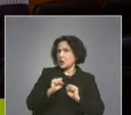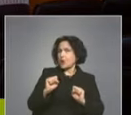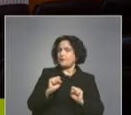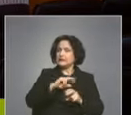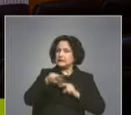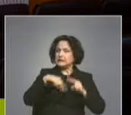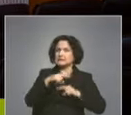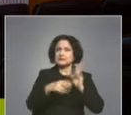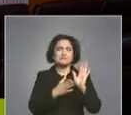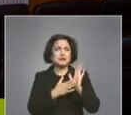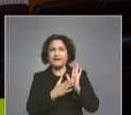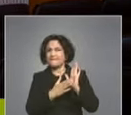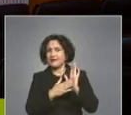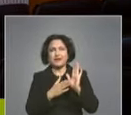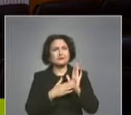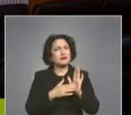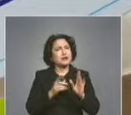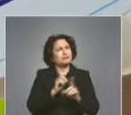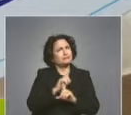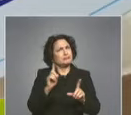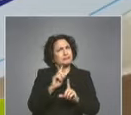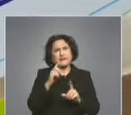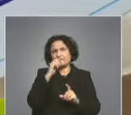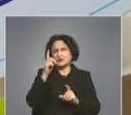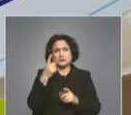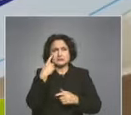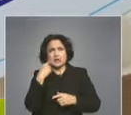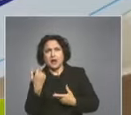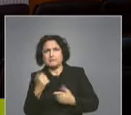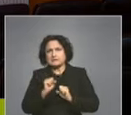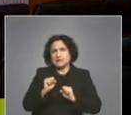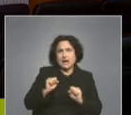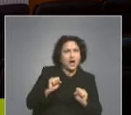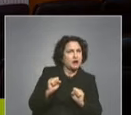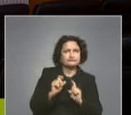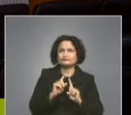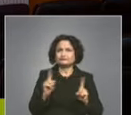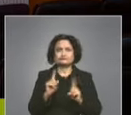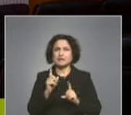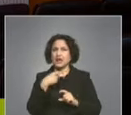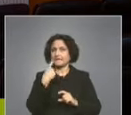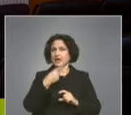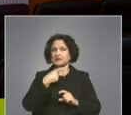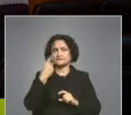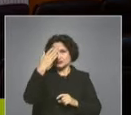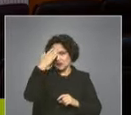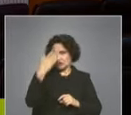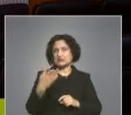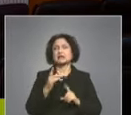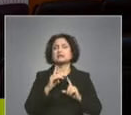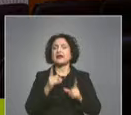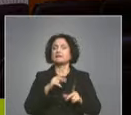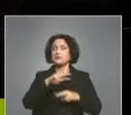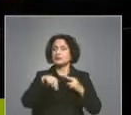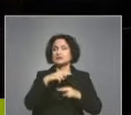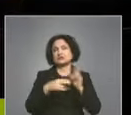търси правата. Без значение дали се чувства засрамен, дали го е страх. Ако мислиш, че казваш истината и знаеш, че казваш истината, трябва да